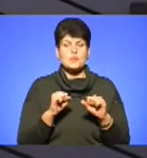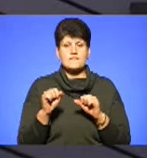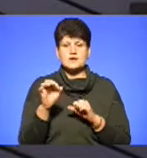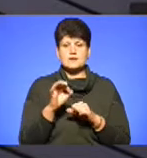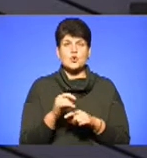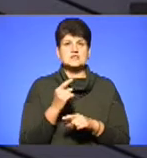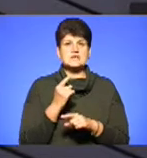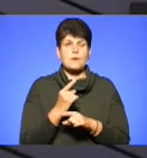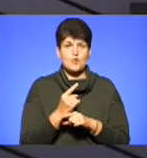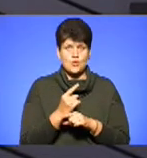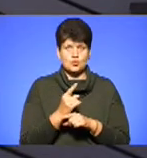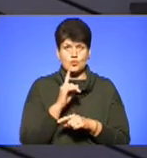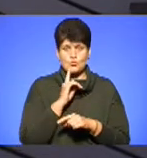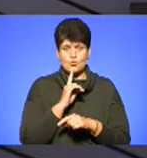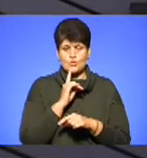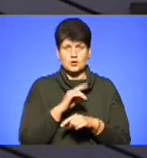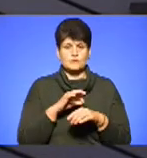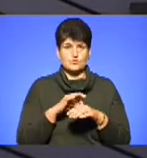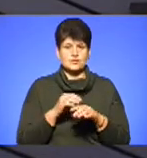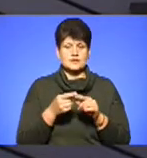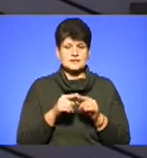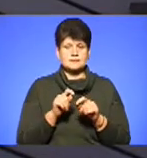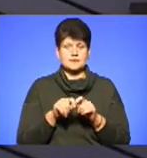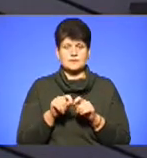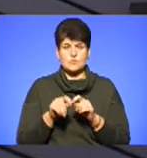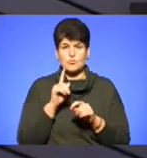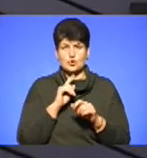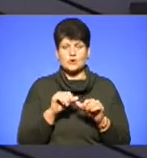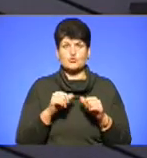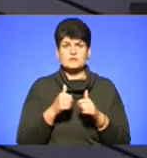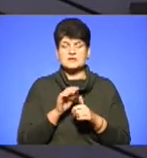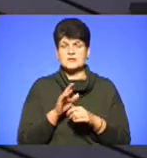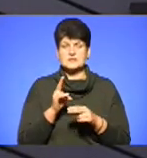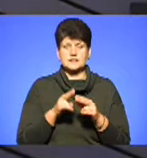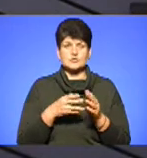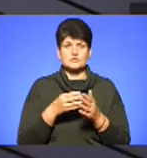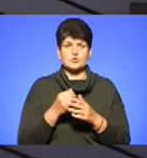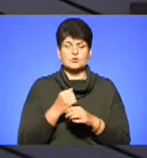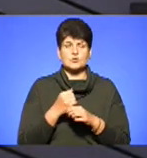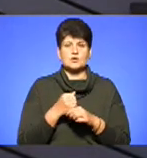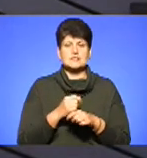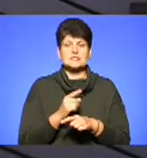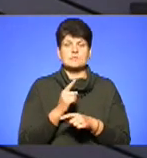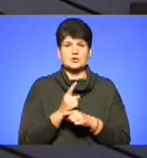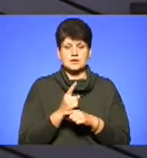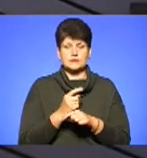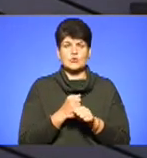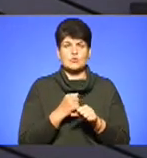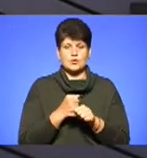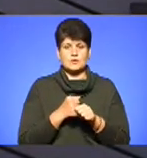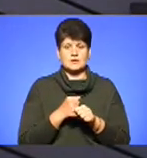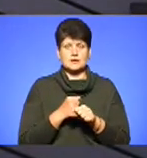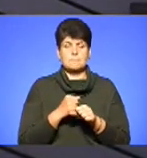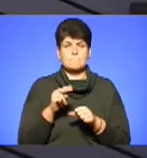заборону, поки буде проходити ці слідчі дії, поки комісія не завершить свою роботу, заборонити, оброблювати пестицидами